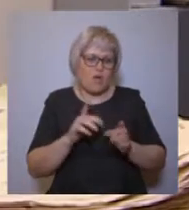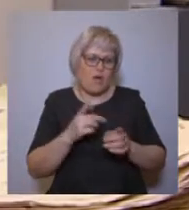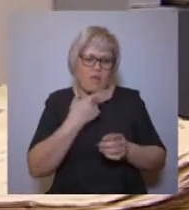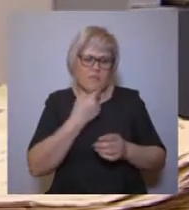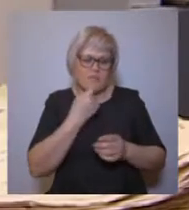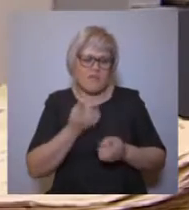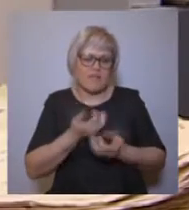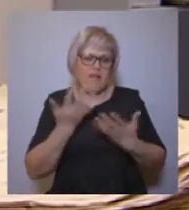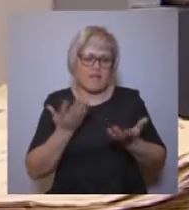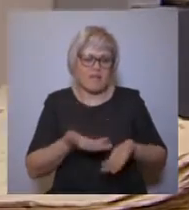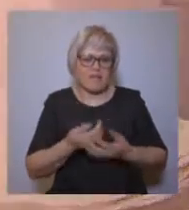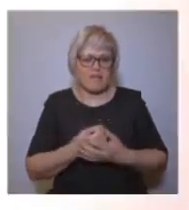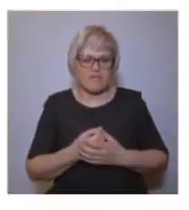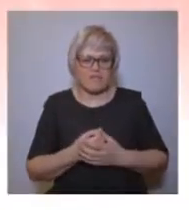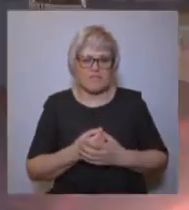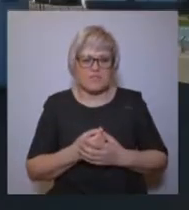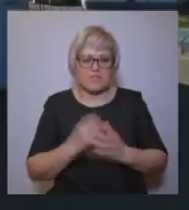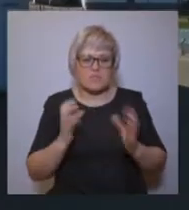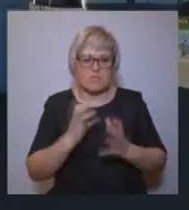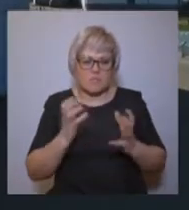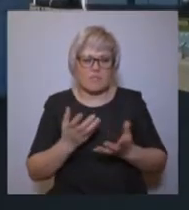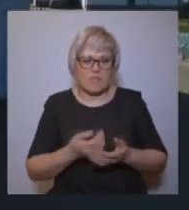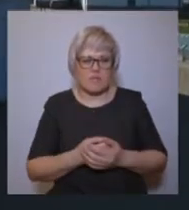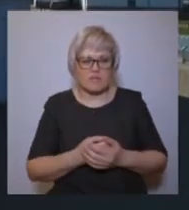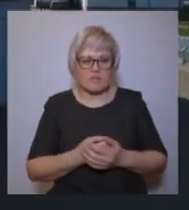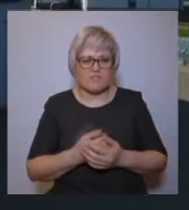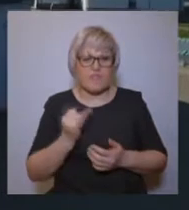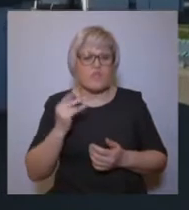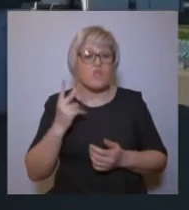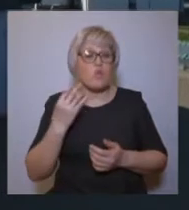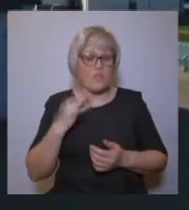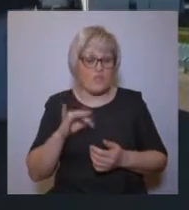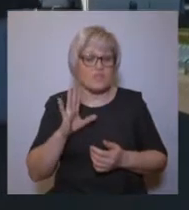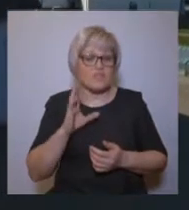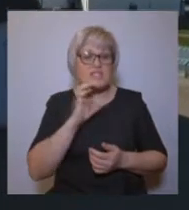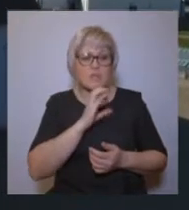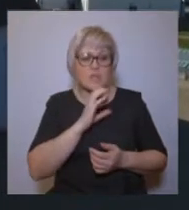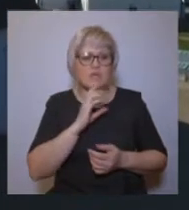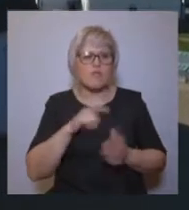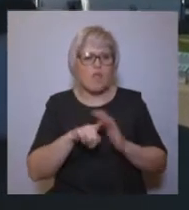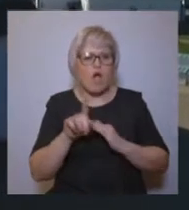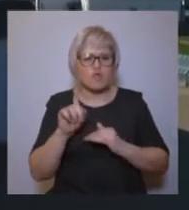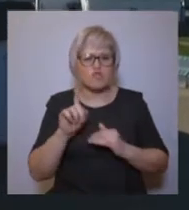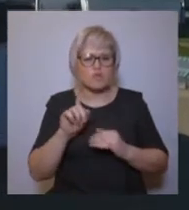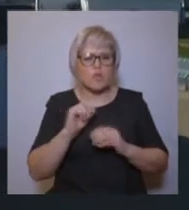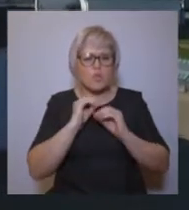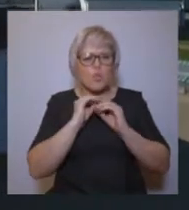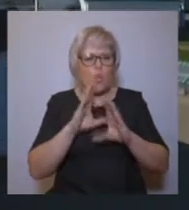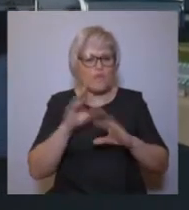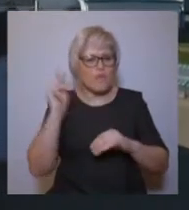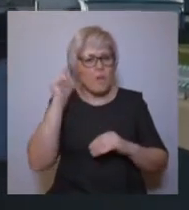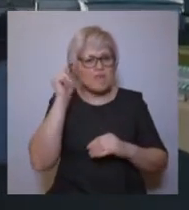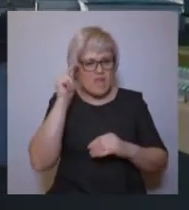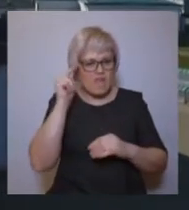выцветает. Она все такая же яркая. Желая во всем искать воли Божьи, святитель Филофей в Сибири за непродолжительное время